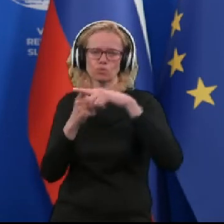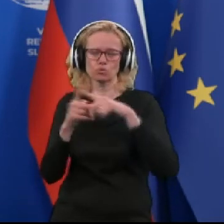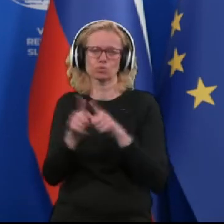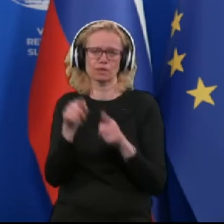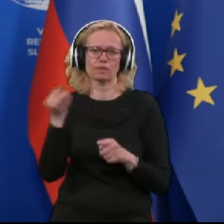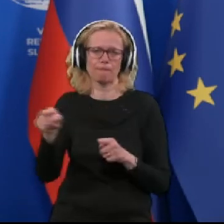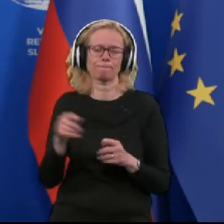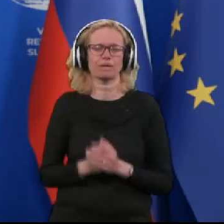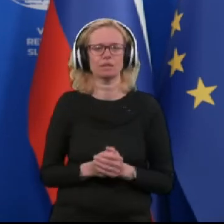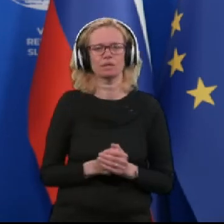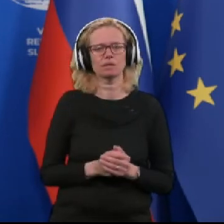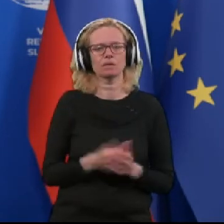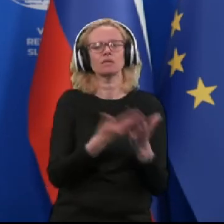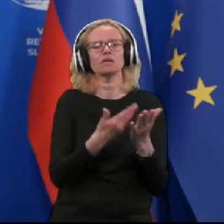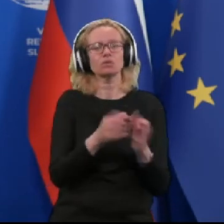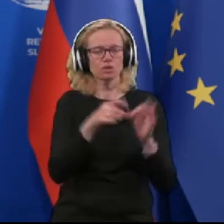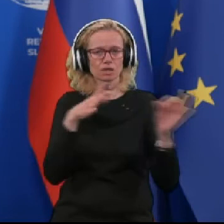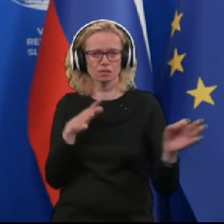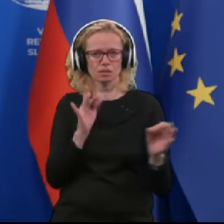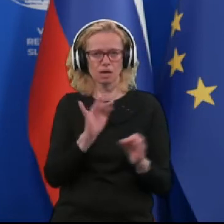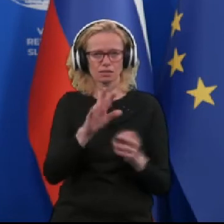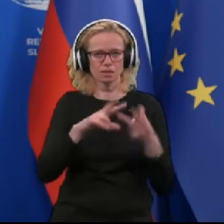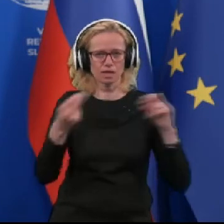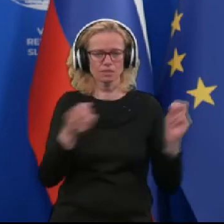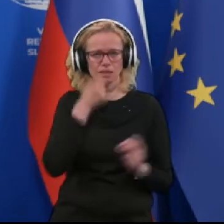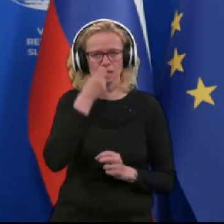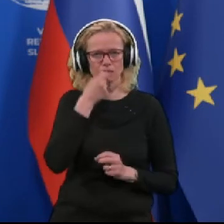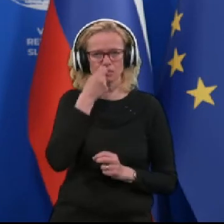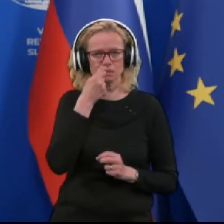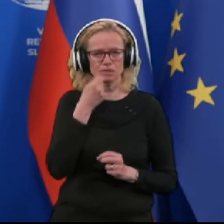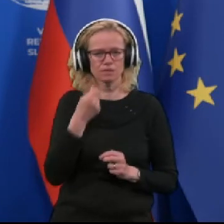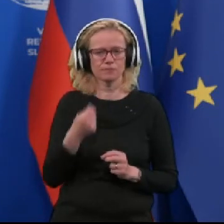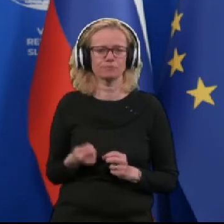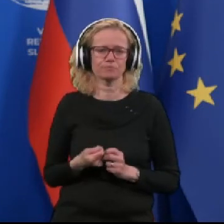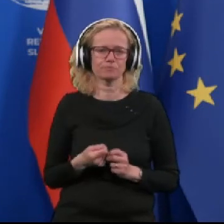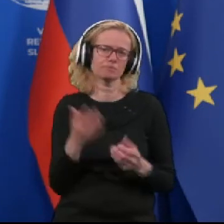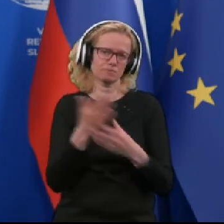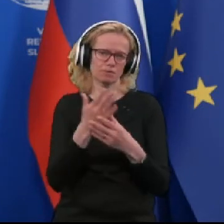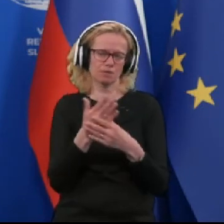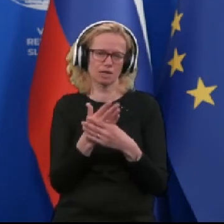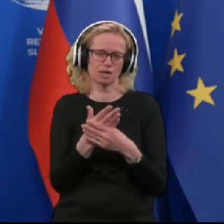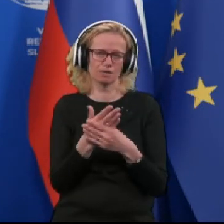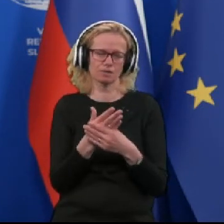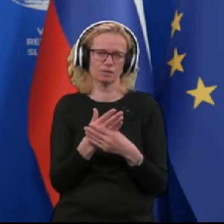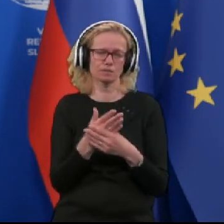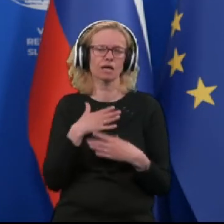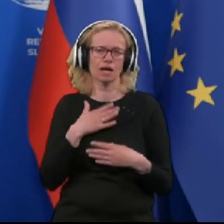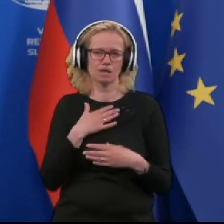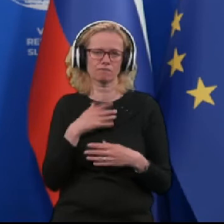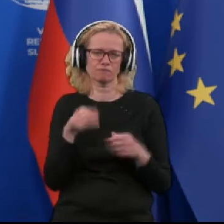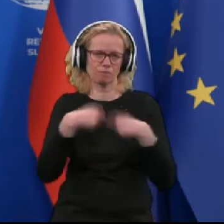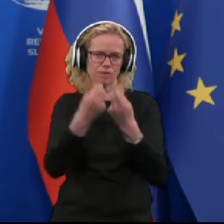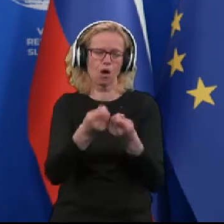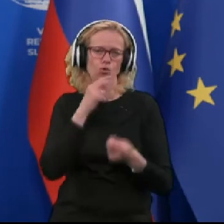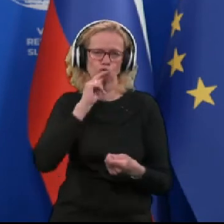dejansko je hitri antigenski test primeren zato, ker vam da odgovor